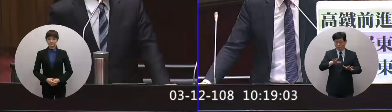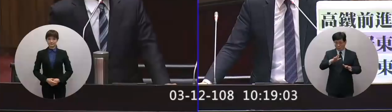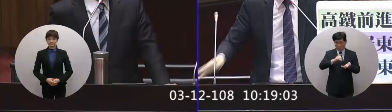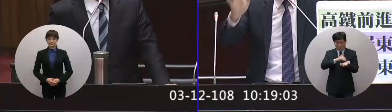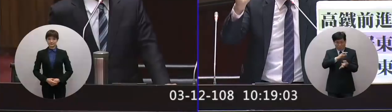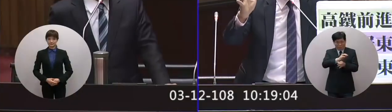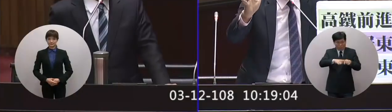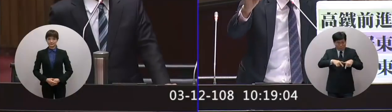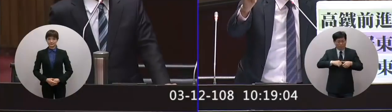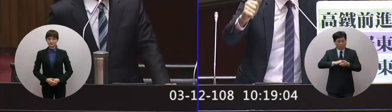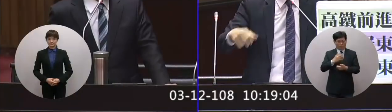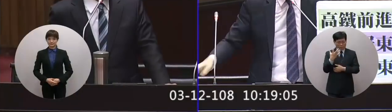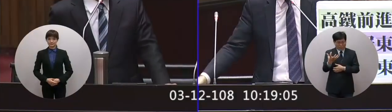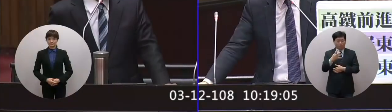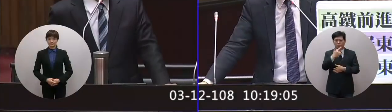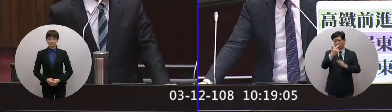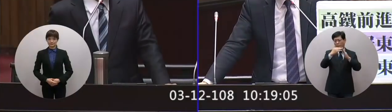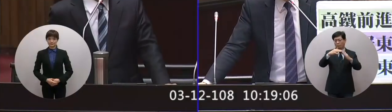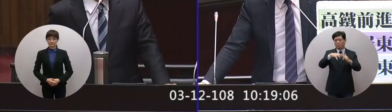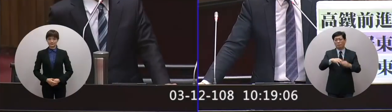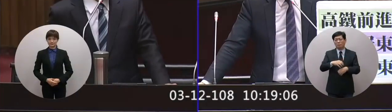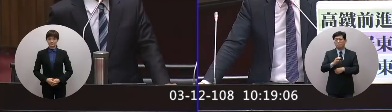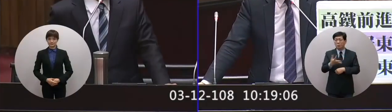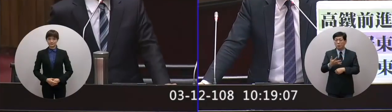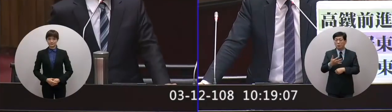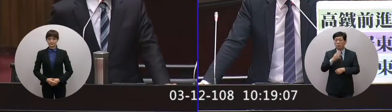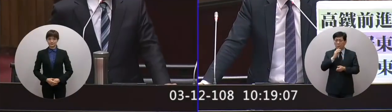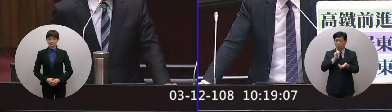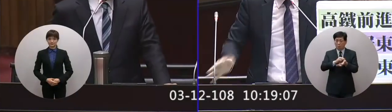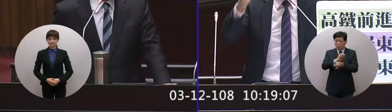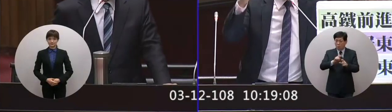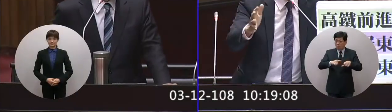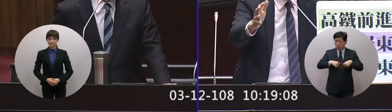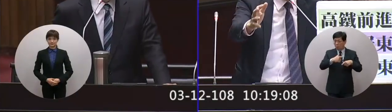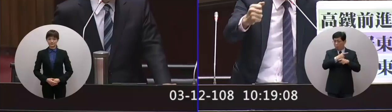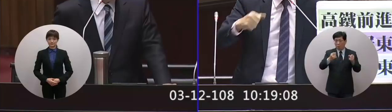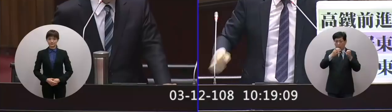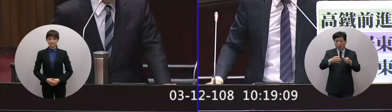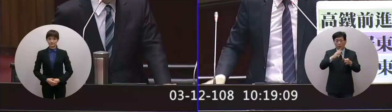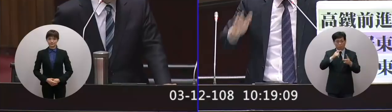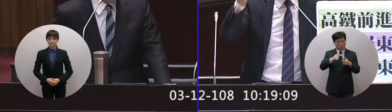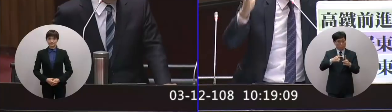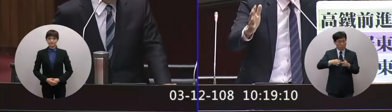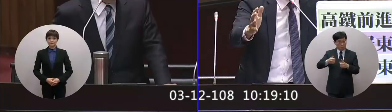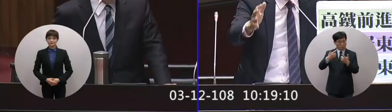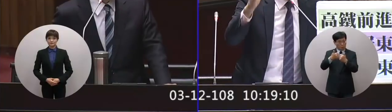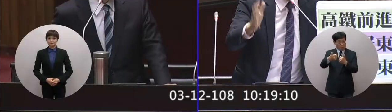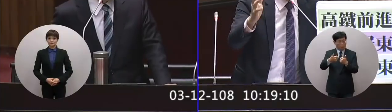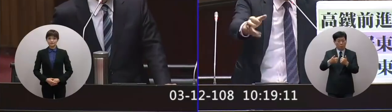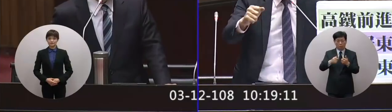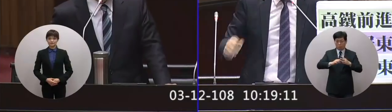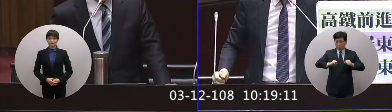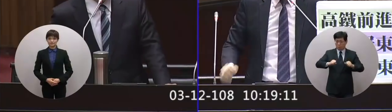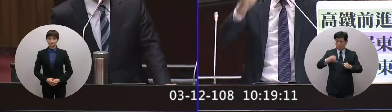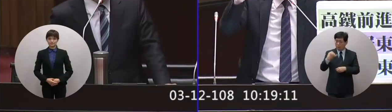有設醫學中心的絕大部分在六都為什麼醫學中心都設在六都因為六都的人命比較值錢因為六都的